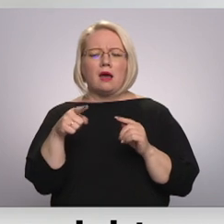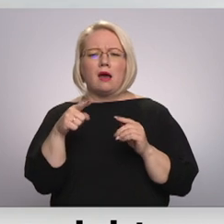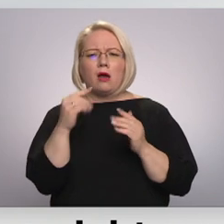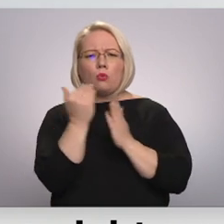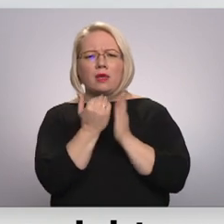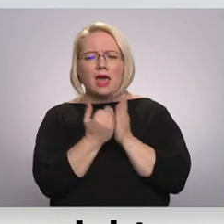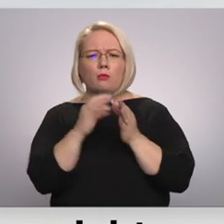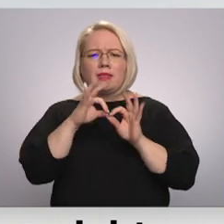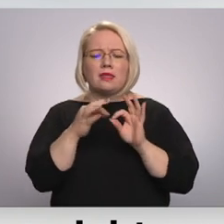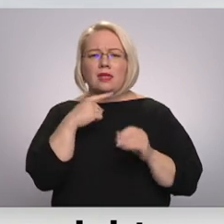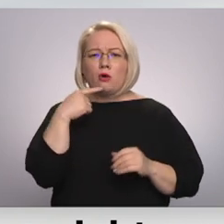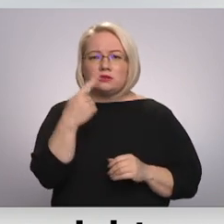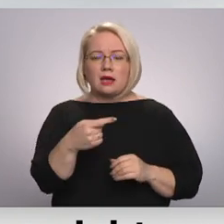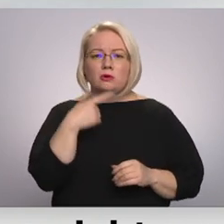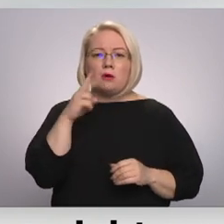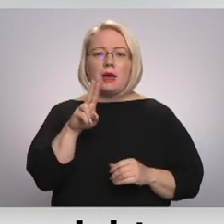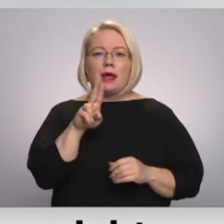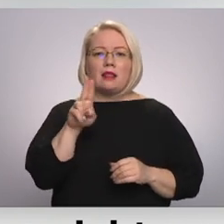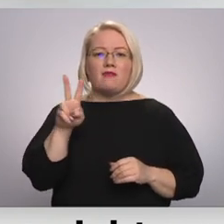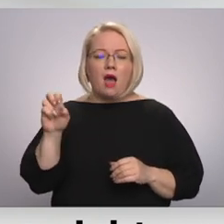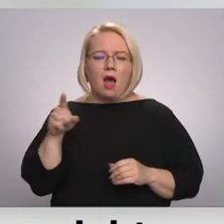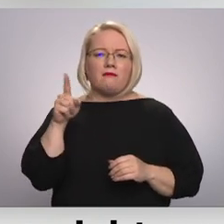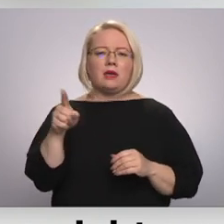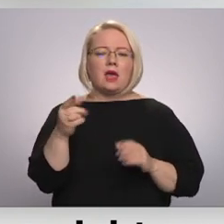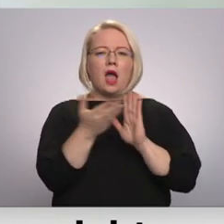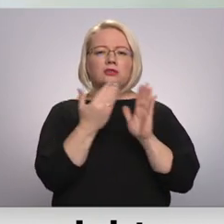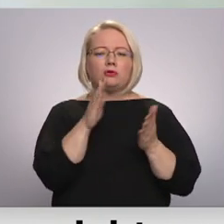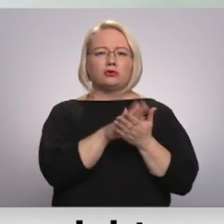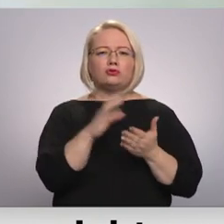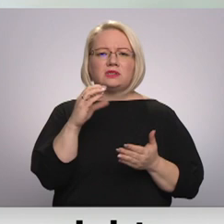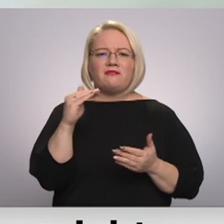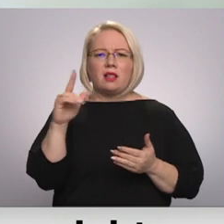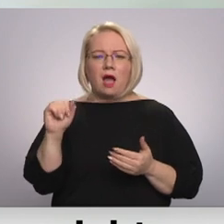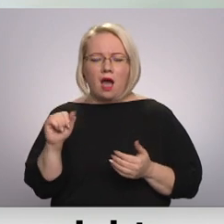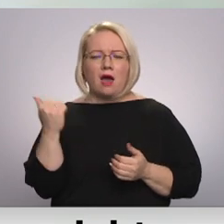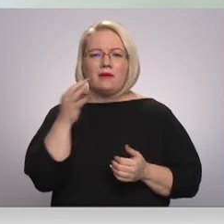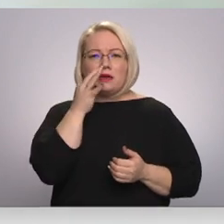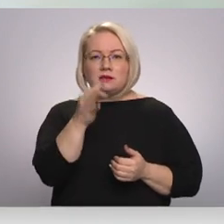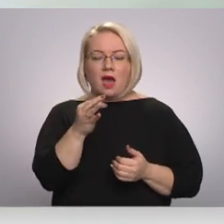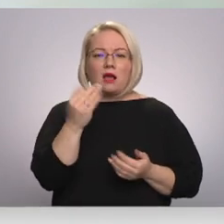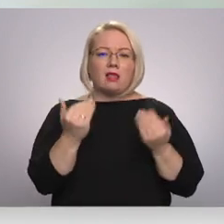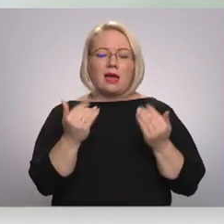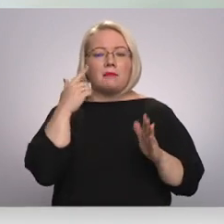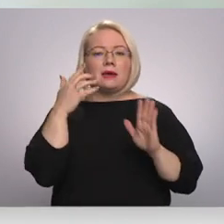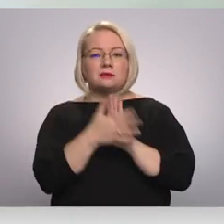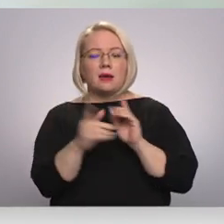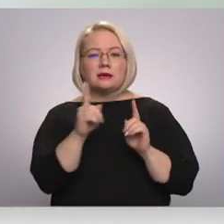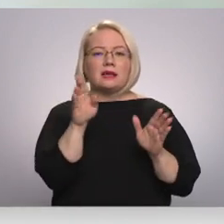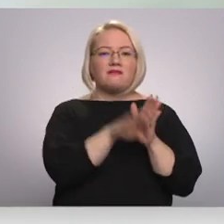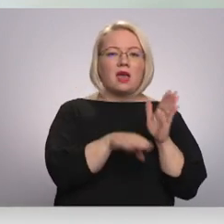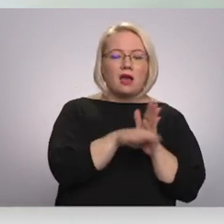nenosaka. Ja mēs vedam NVA, viņi atsaucās CFL. Droši vien, ka izpratne par to, kas ir vienkārši un kas ir